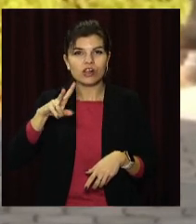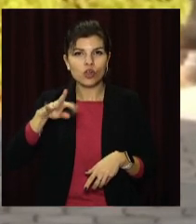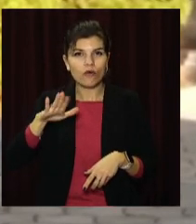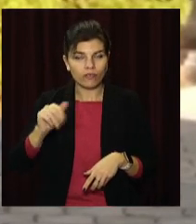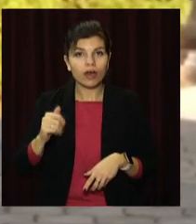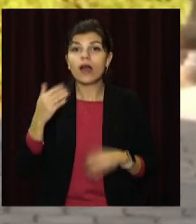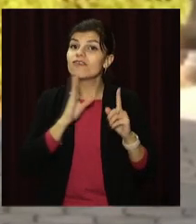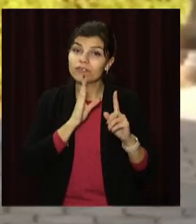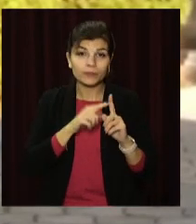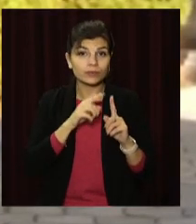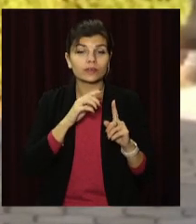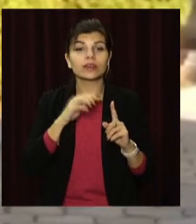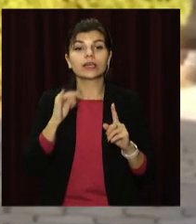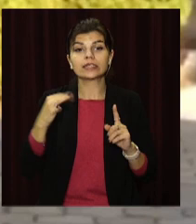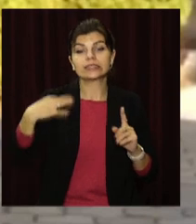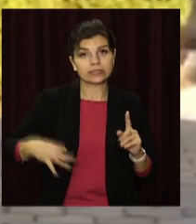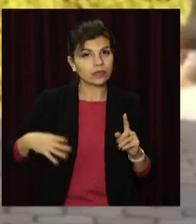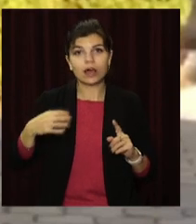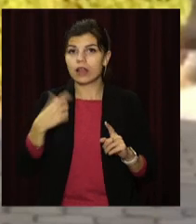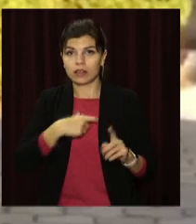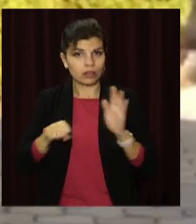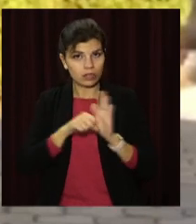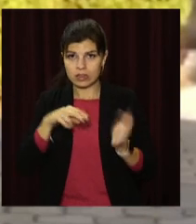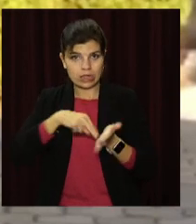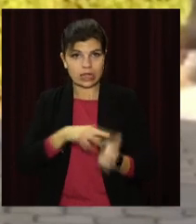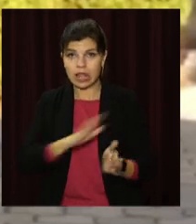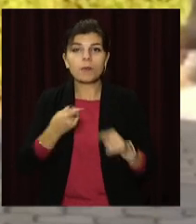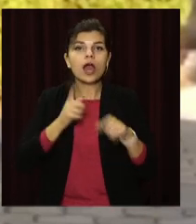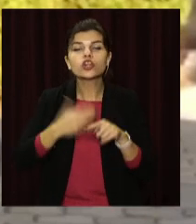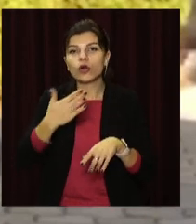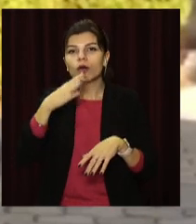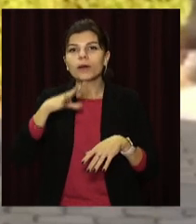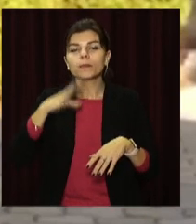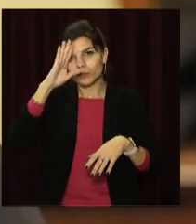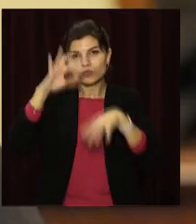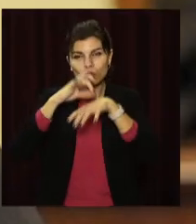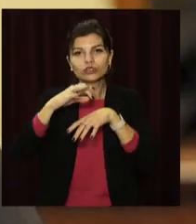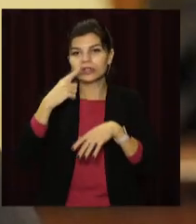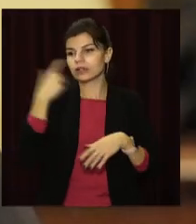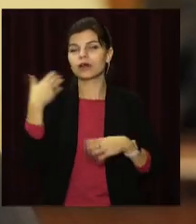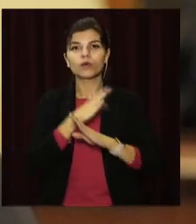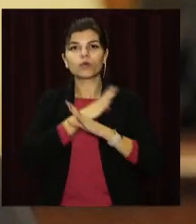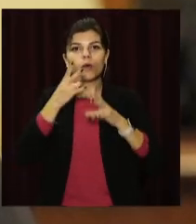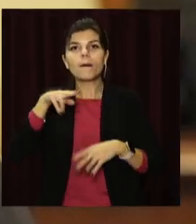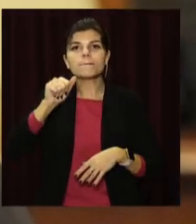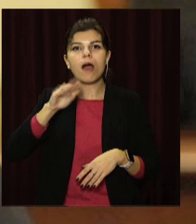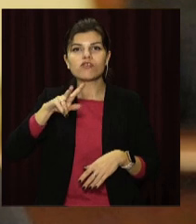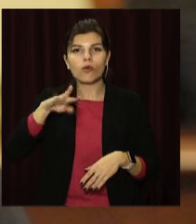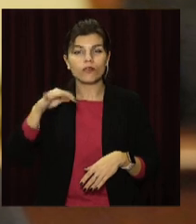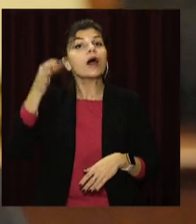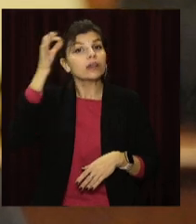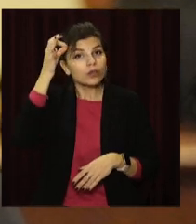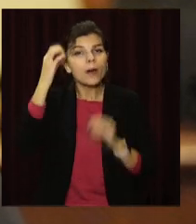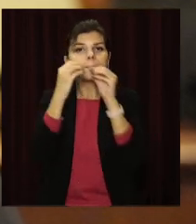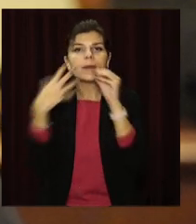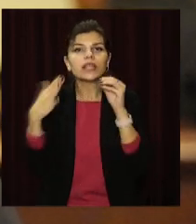недавніх смертей у родині Павлових. Нагадаємо, 15 серпня знайшли застреленим у власному будинку в селі Вільня очільника Кривого